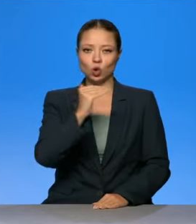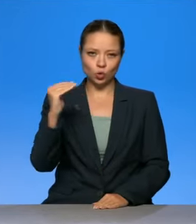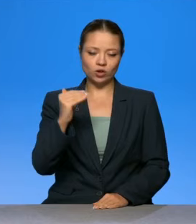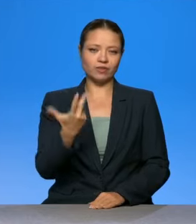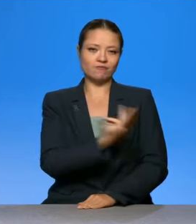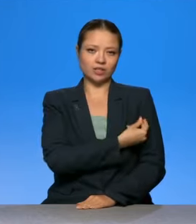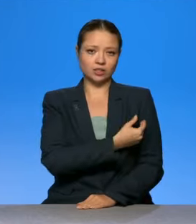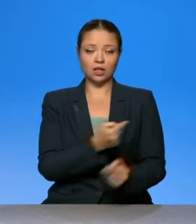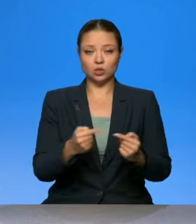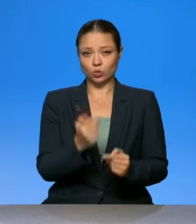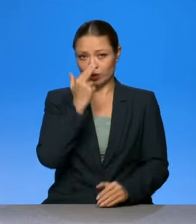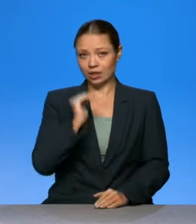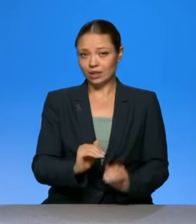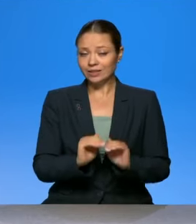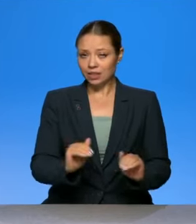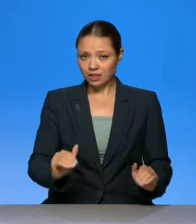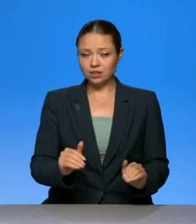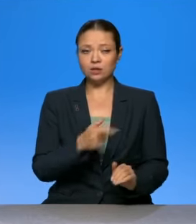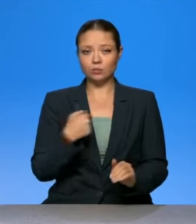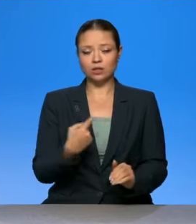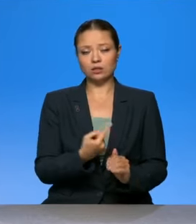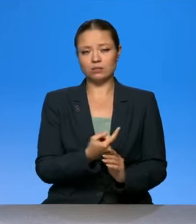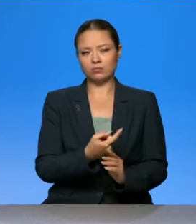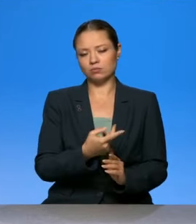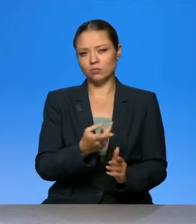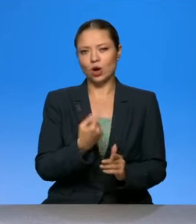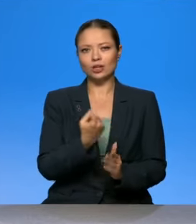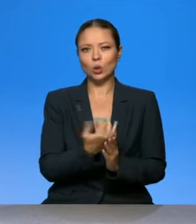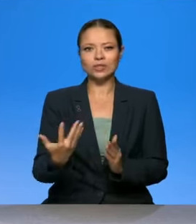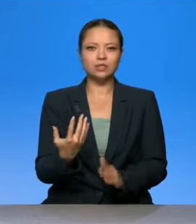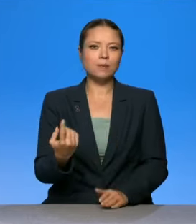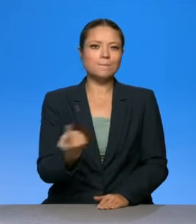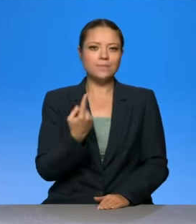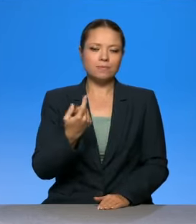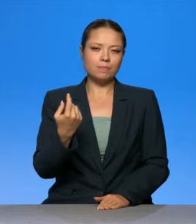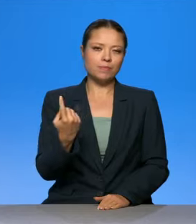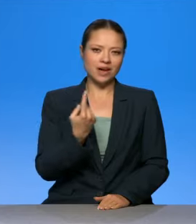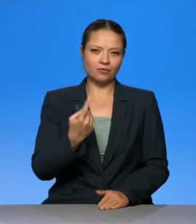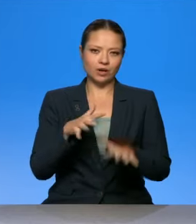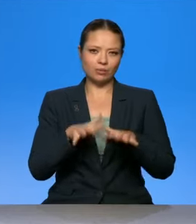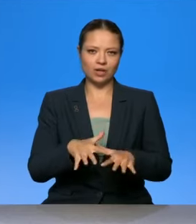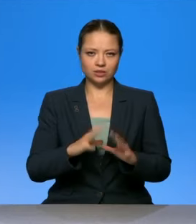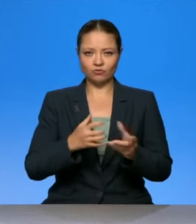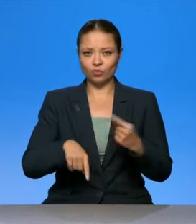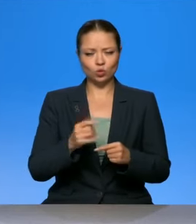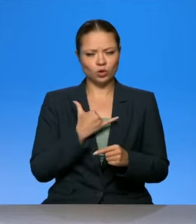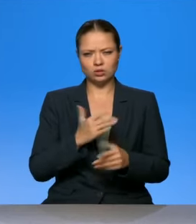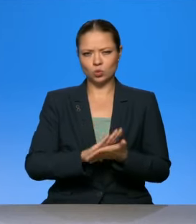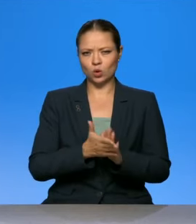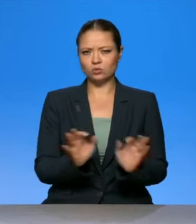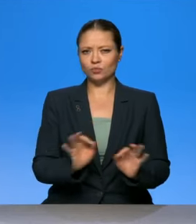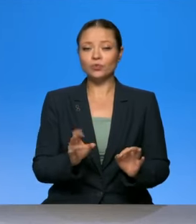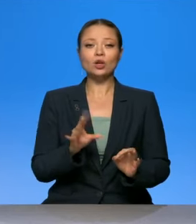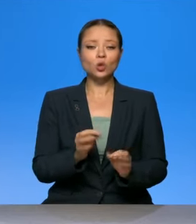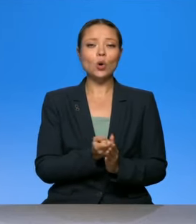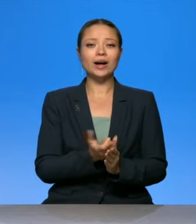один из первых, мы занимаем одной из первых мест в мире, поэтому у нас ситуация была не такая плохая в целом. Но количество антиваксеров у нас